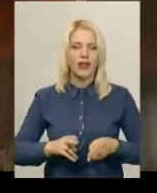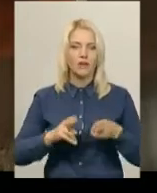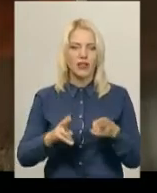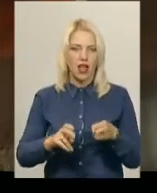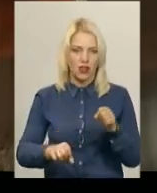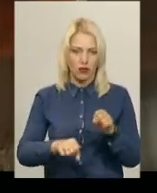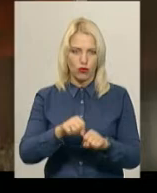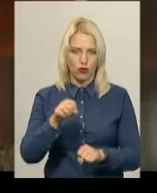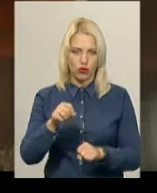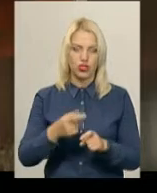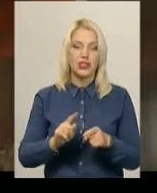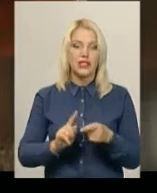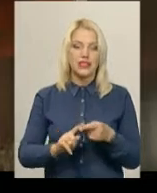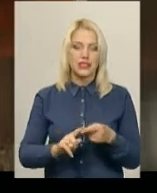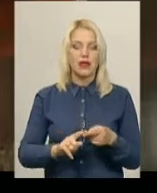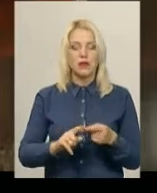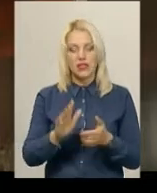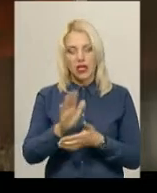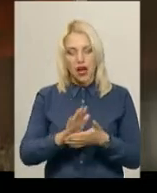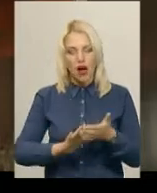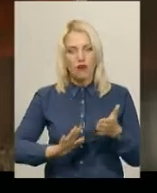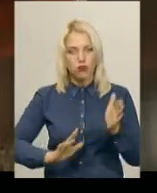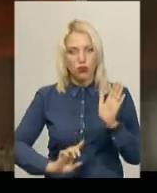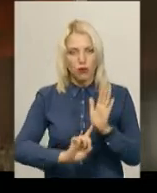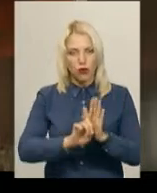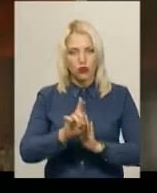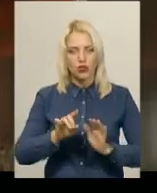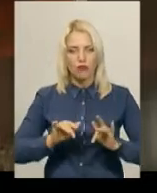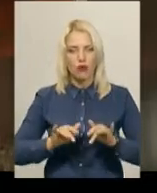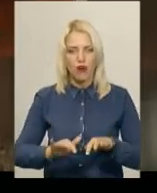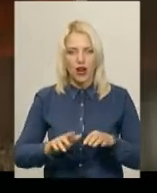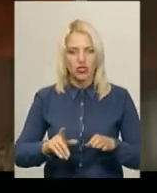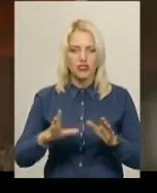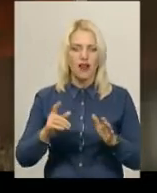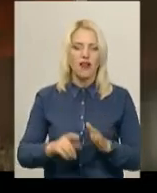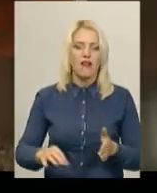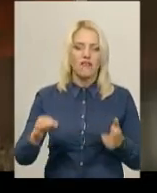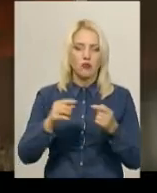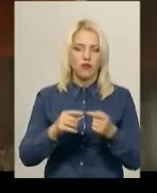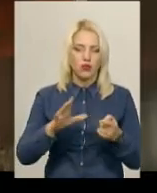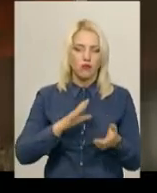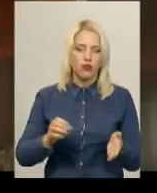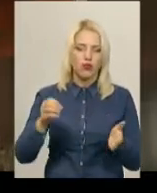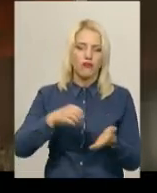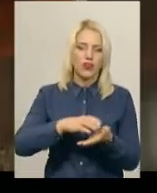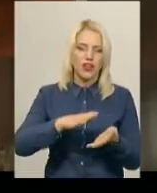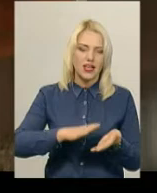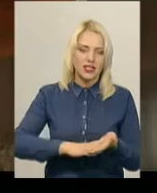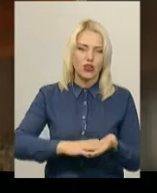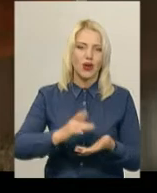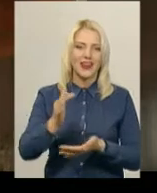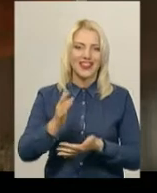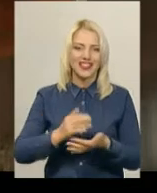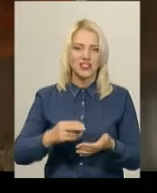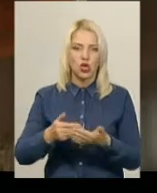правопорушення. За даною заявою було порушено впровадження, відповідно, внесено до єдиного реєстру досудових розслідувань,